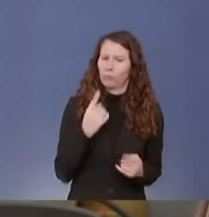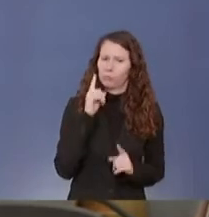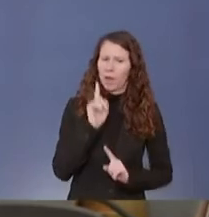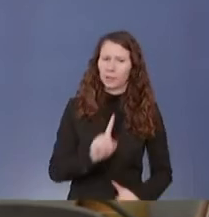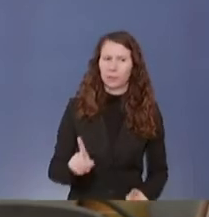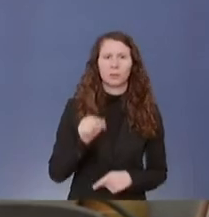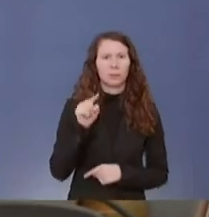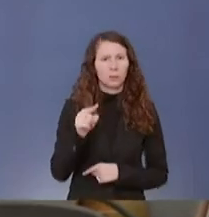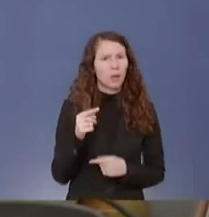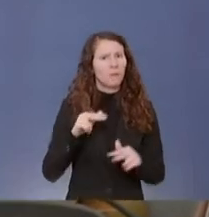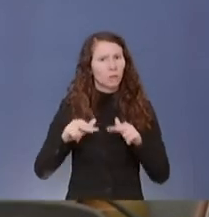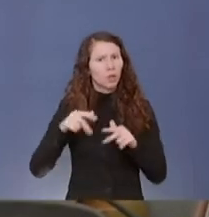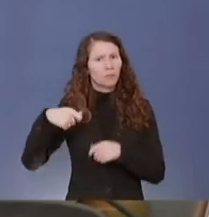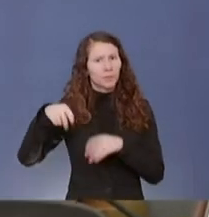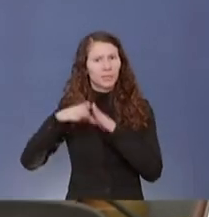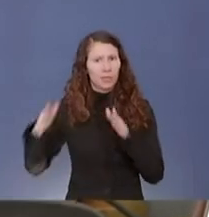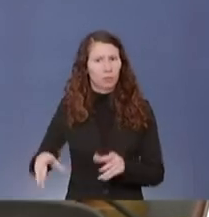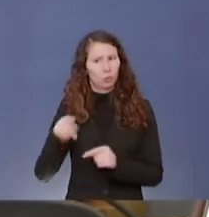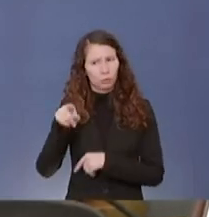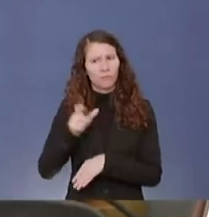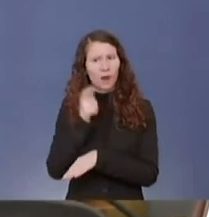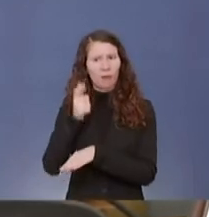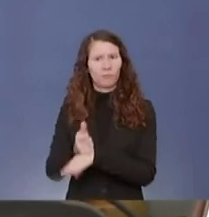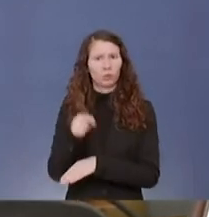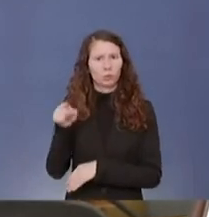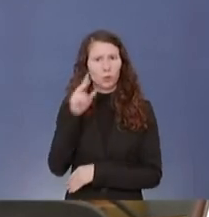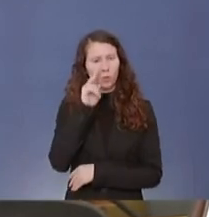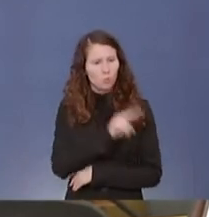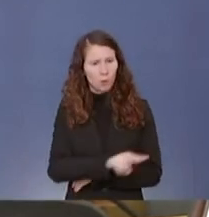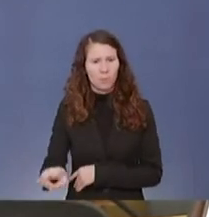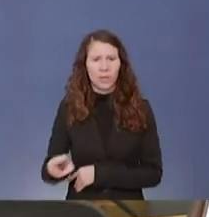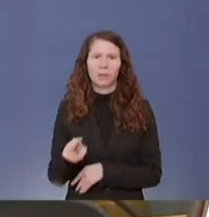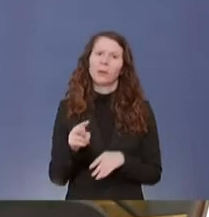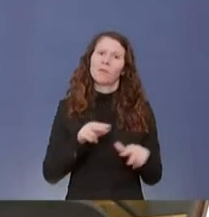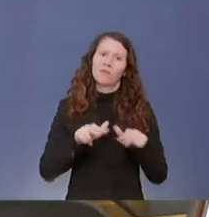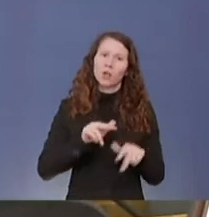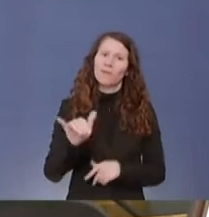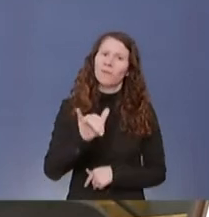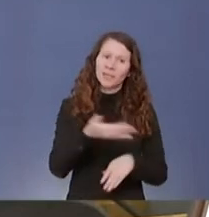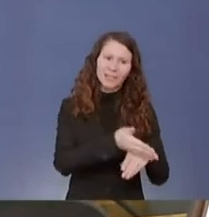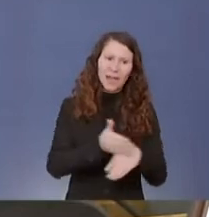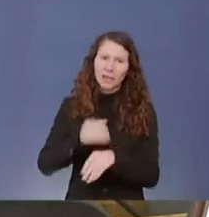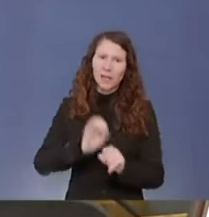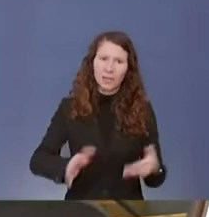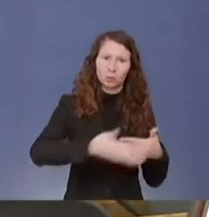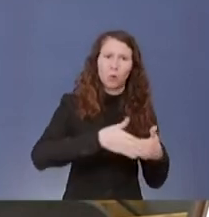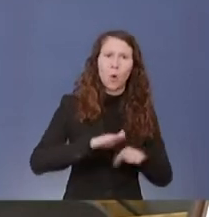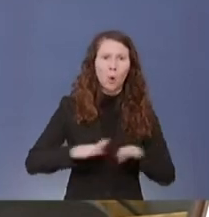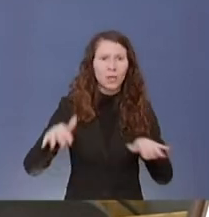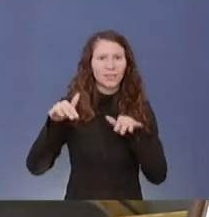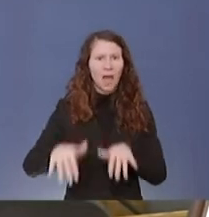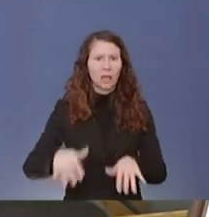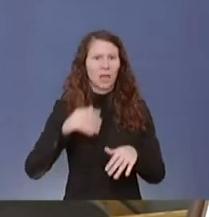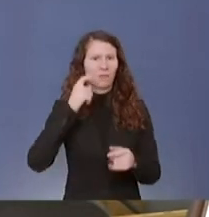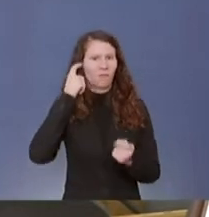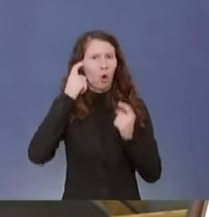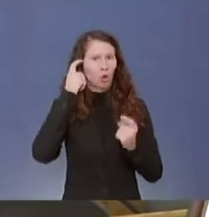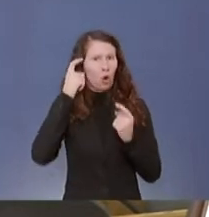Wirtschaftsministerium einen Überblick haben, welche Teile der Wirtschaft geschlossen werden können, ohne dass die Daseinsvorsorge